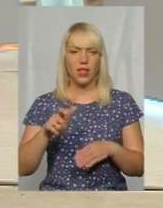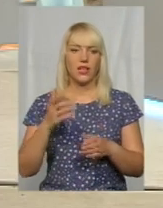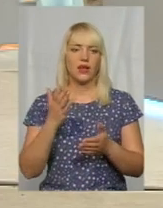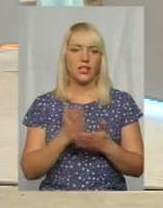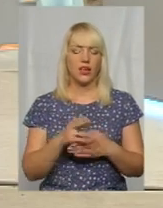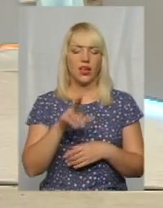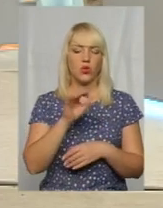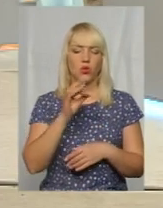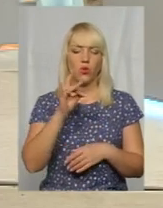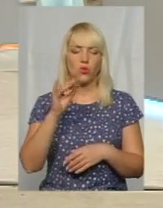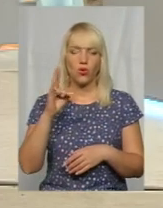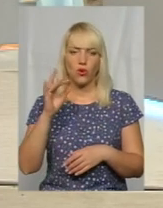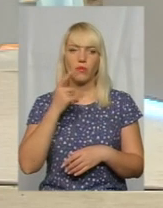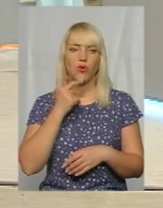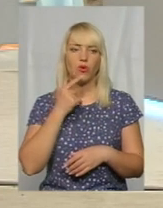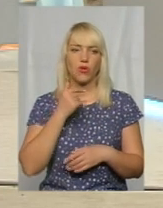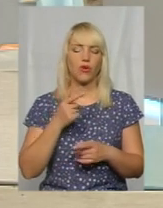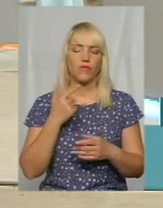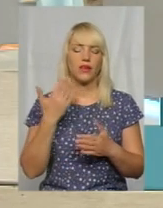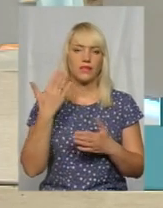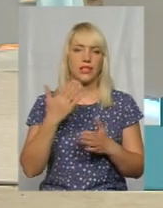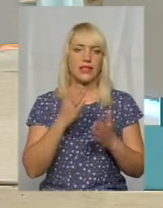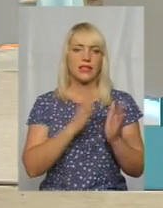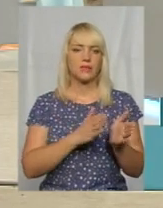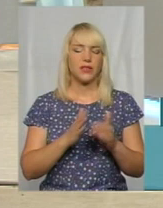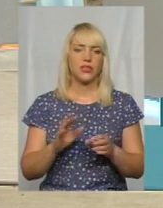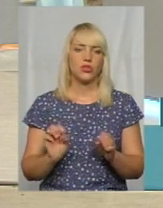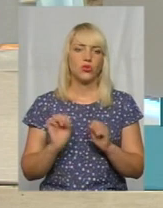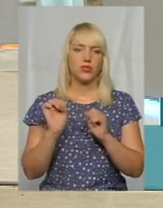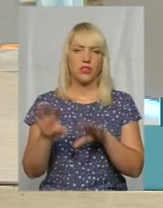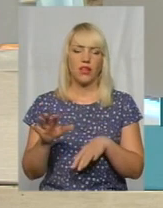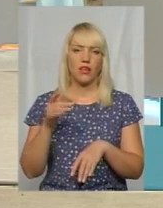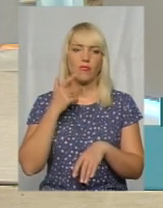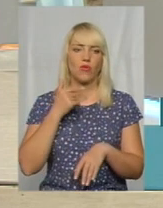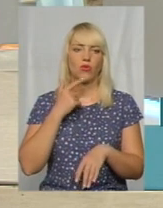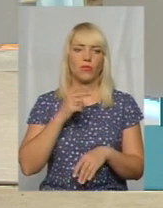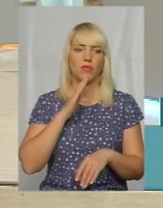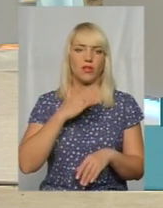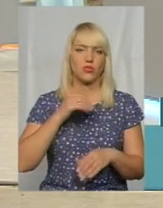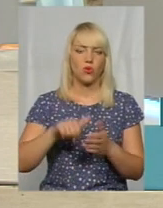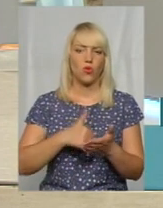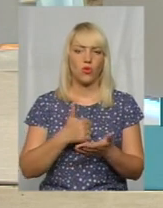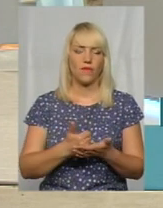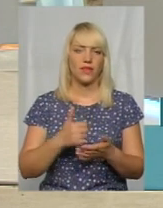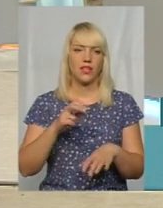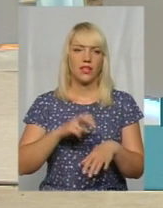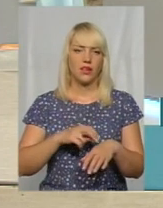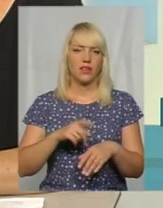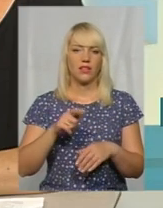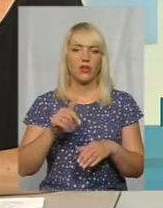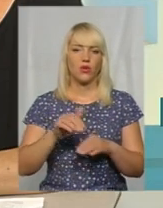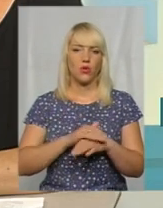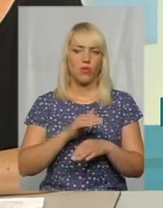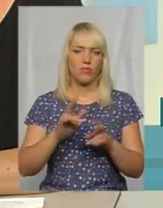крові. Ми систематично здаємо кров. Наша головна лікарь – дуже добра чуйна людина.